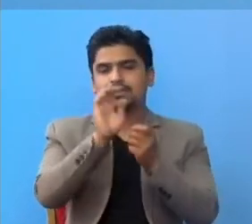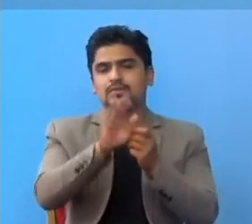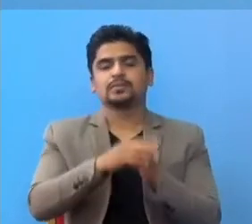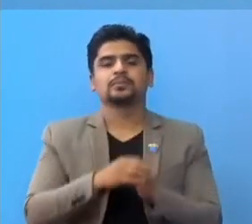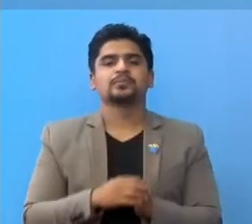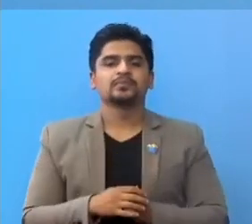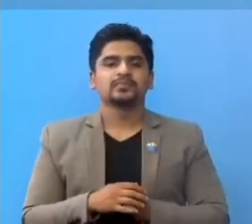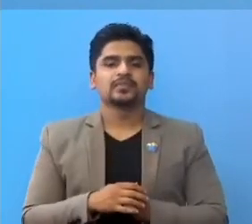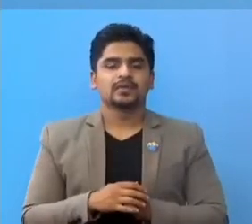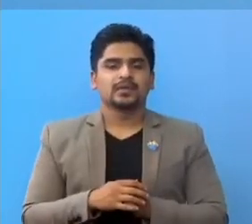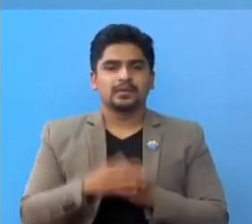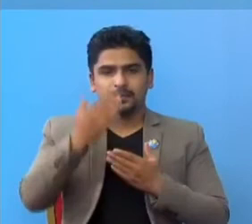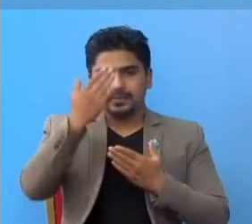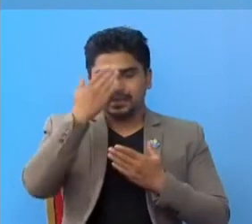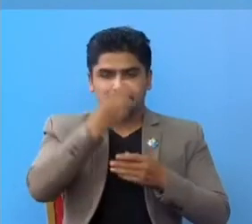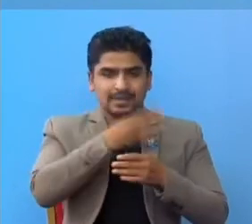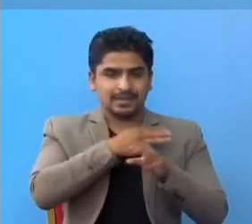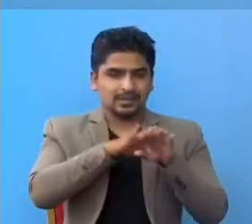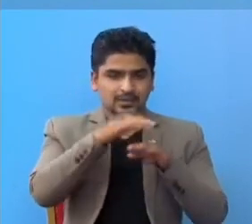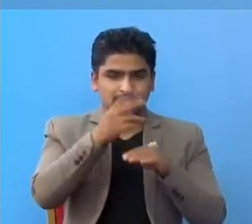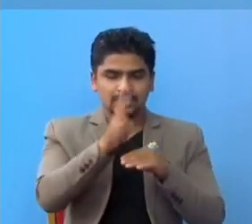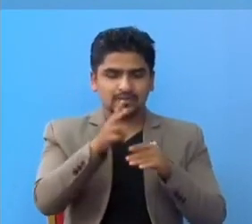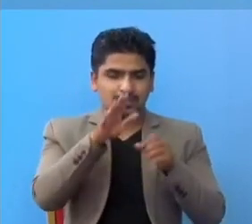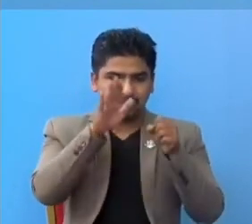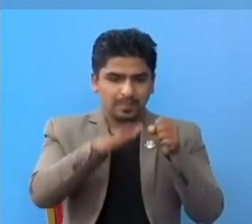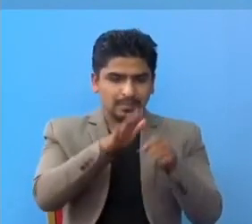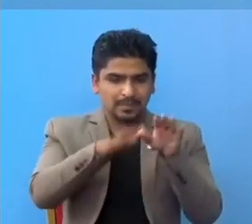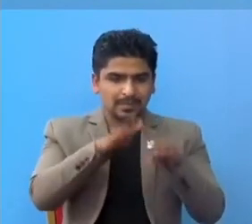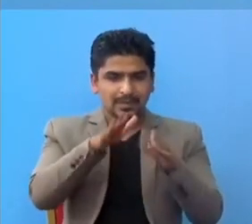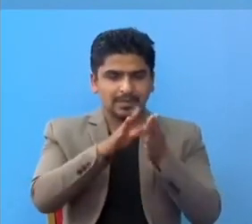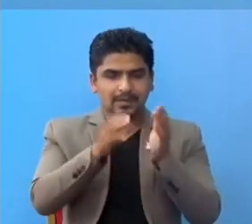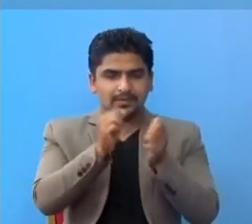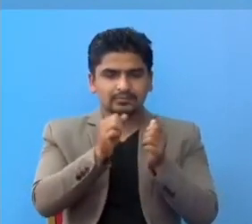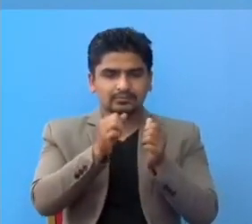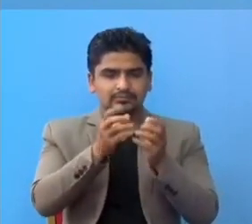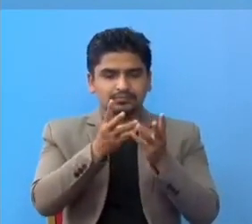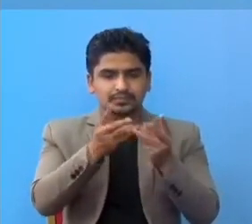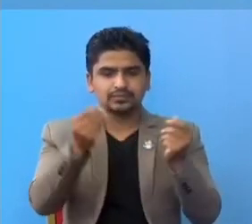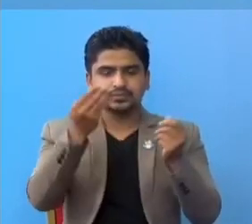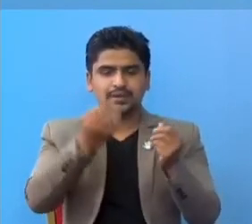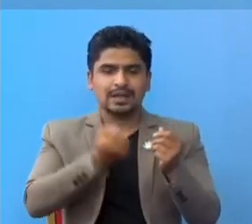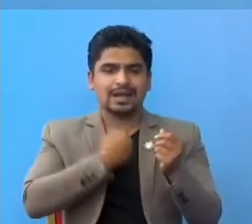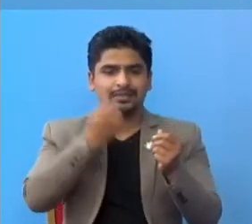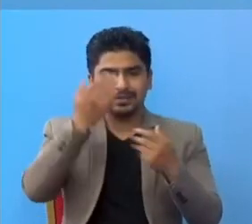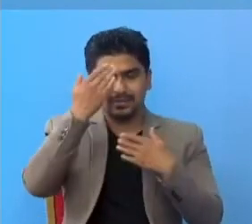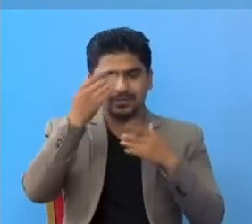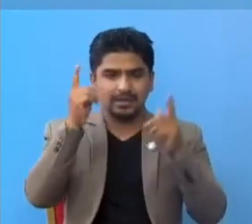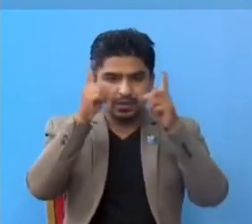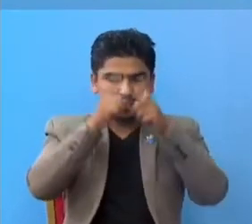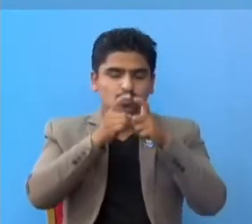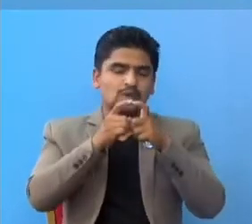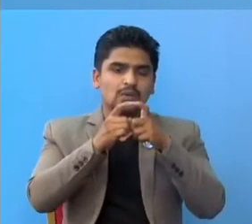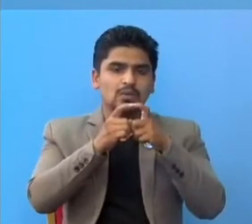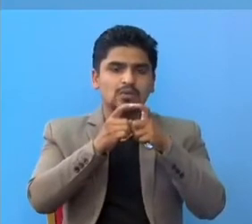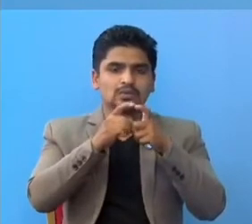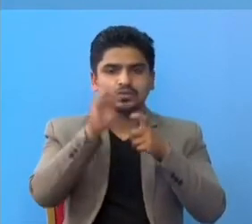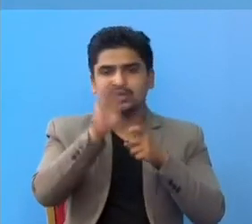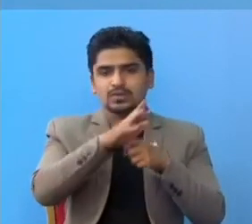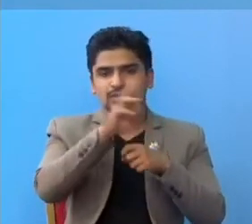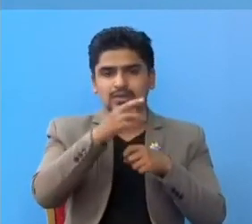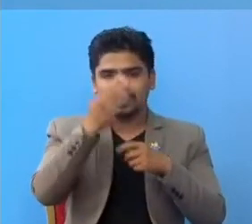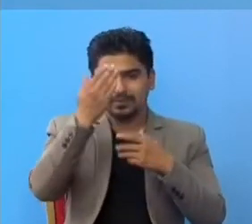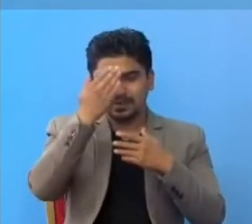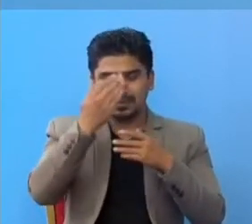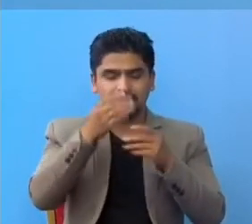संक्रमित वानिशरुले एसता भेजबाब बाट चुटकारा पाउन, आपनो विमारी लुकाउन शक्षंद